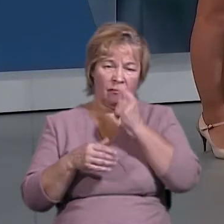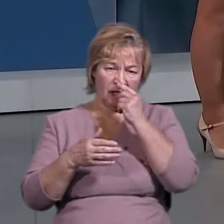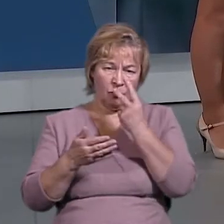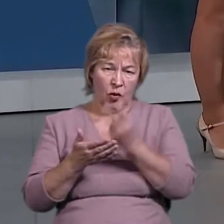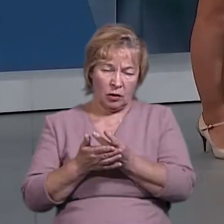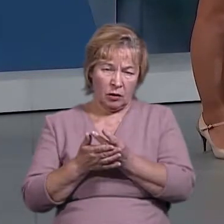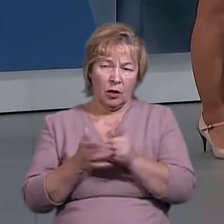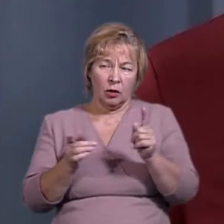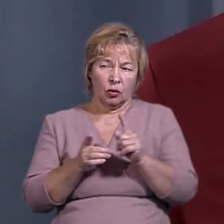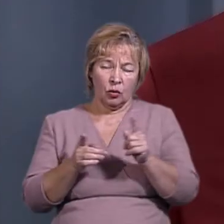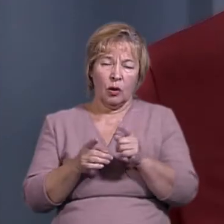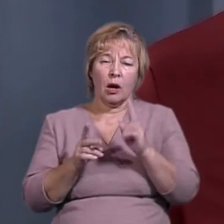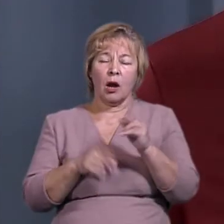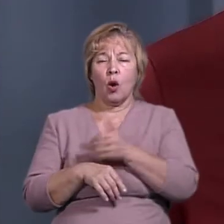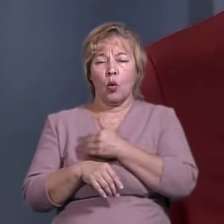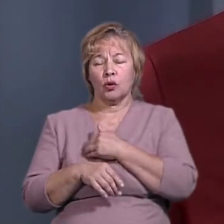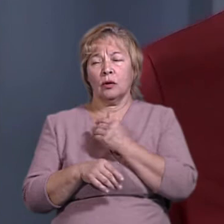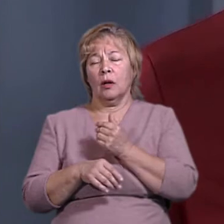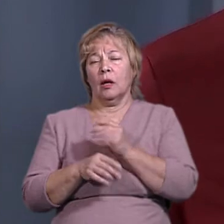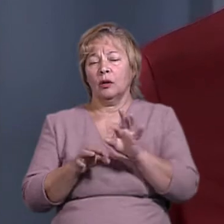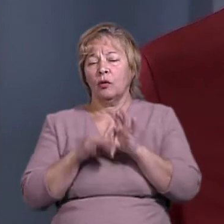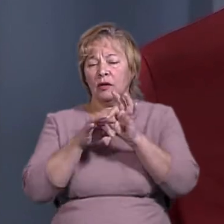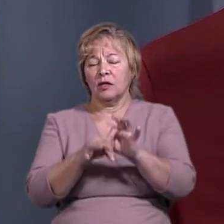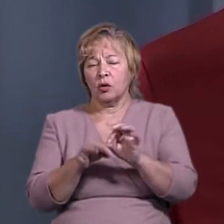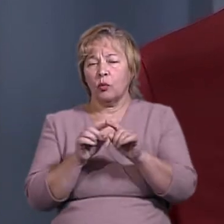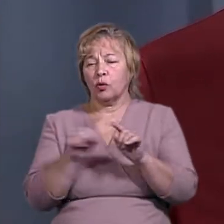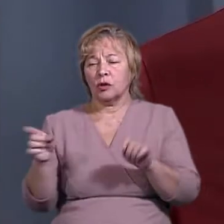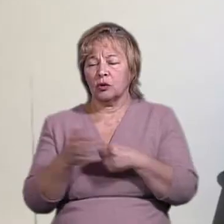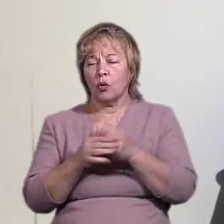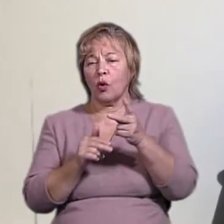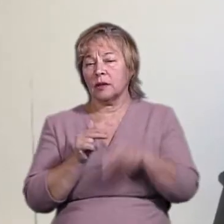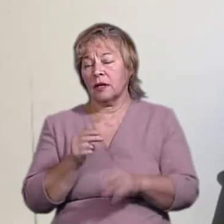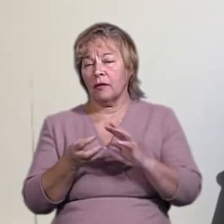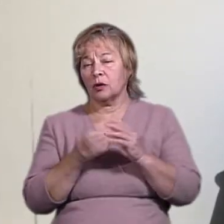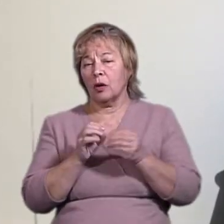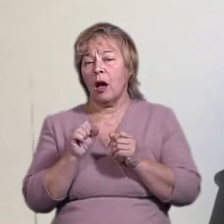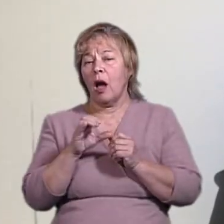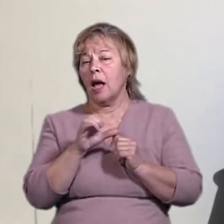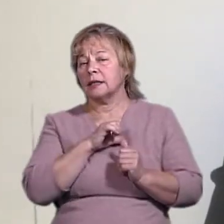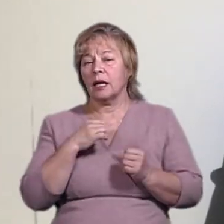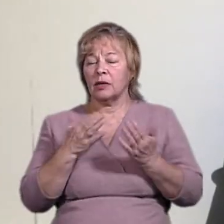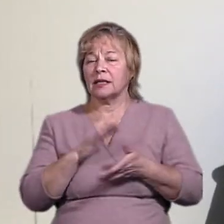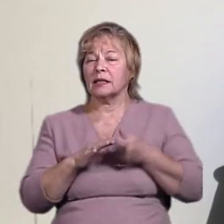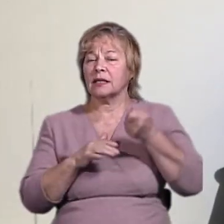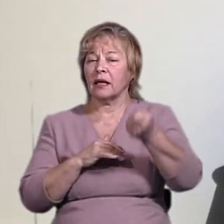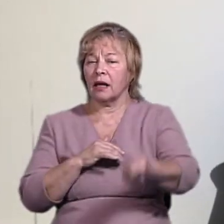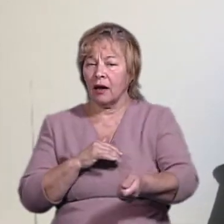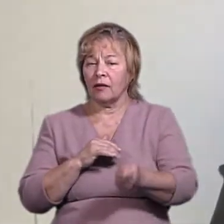опора єдина організація, яка хоче дійсно довести процес до кінцевого результату. А саме, якщо є заяви про